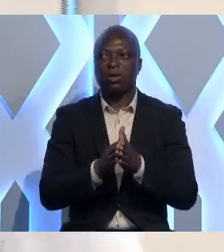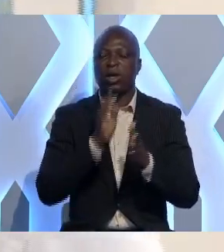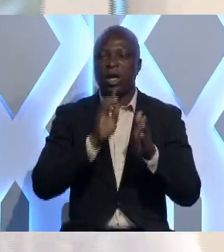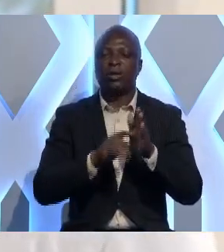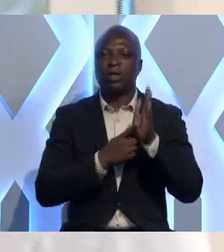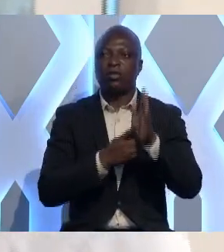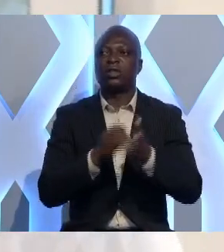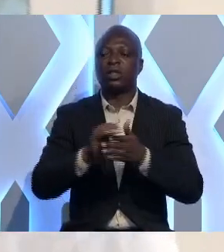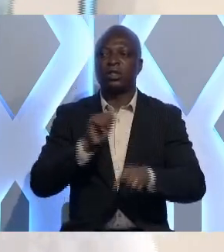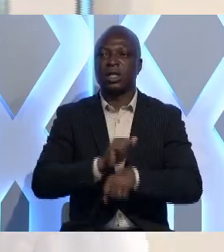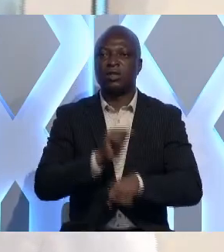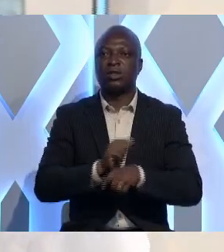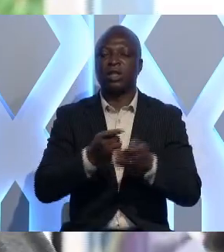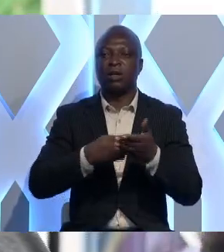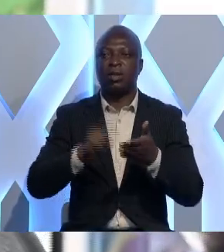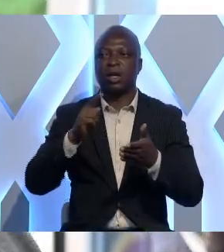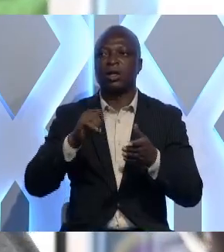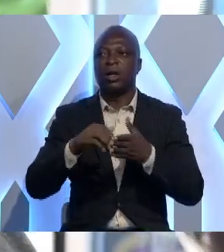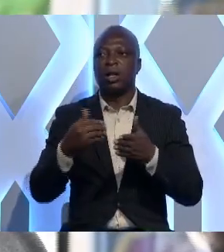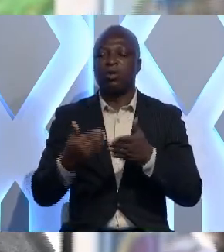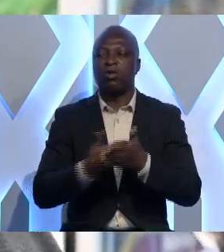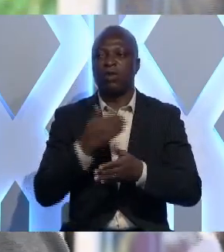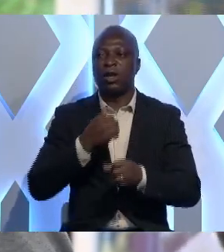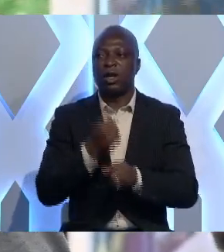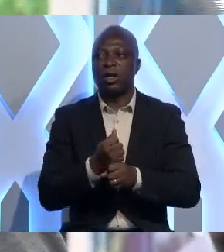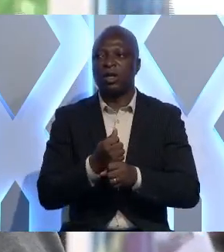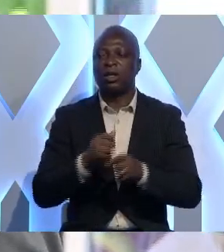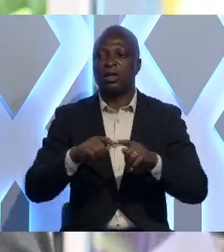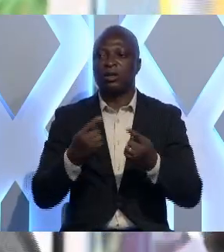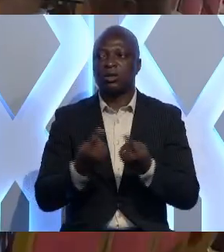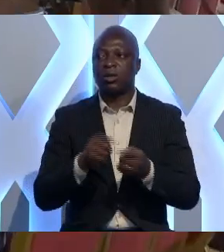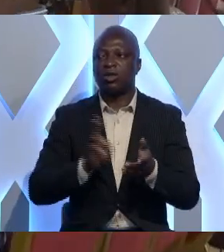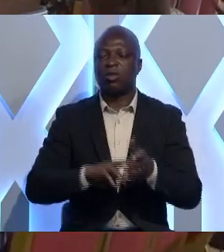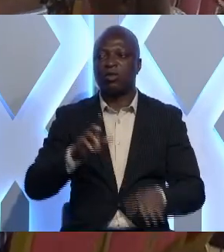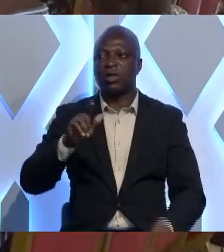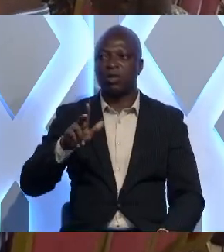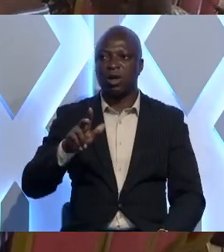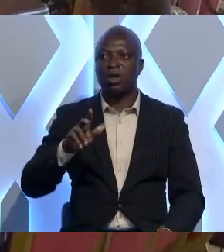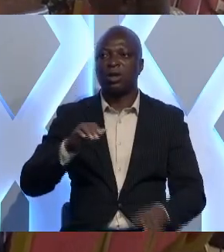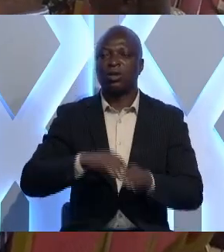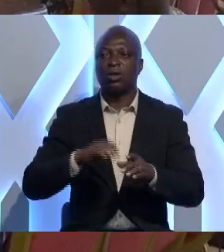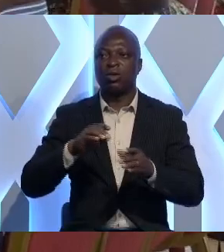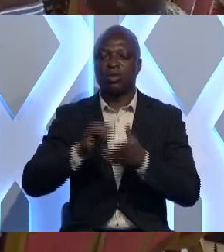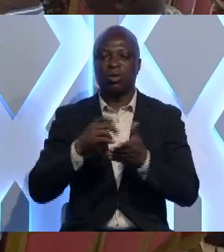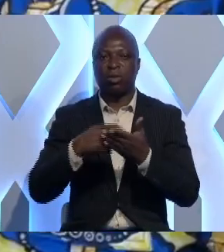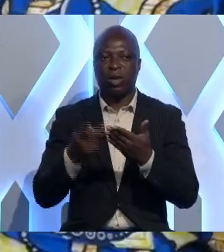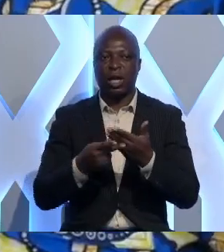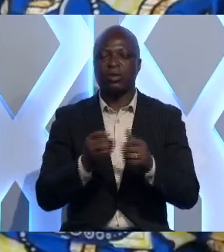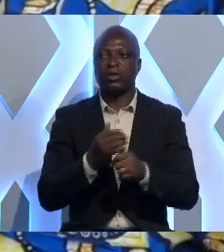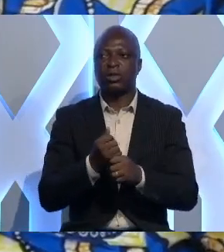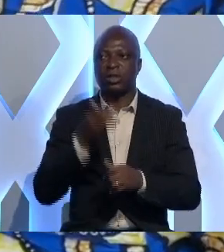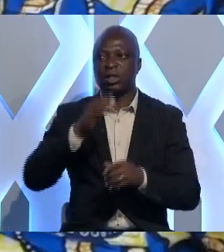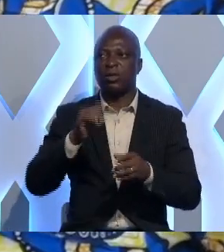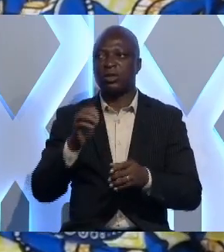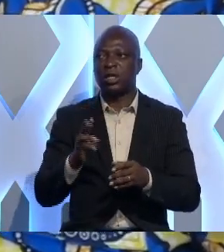dévoiler les activités qui marqueront la nouvelle édition de Bakatoué à Naison 2023 dont le point culminant se tiendra